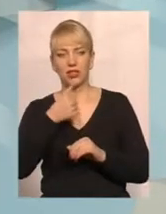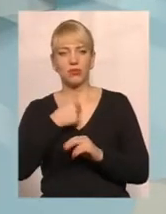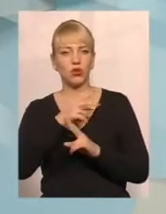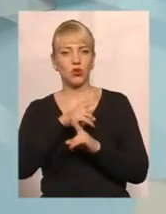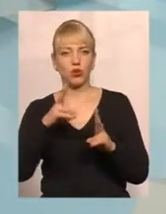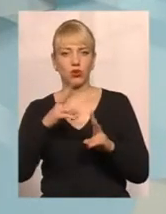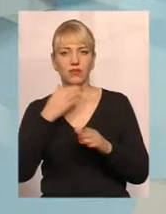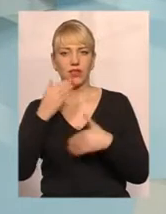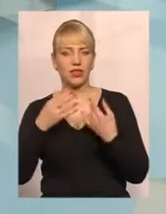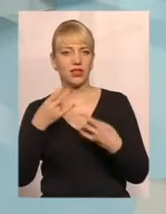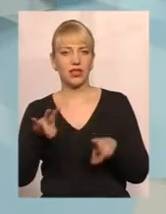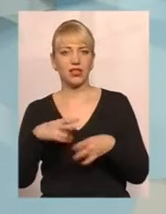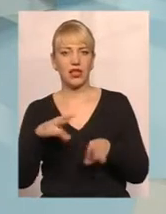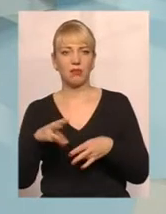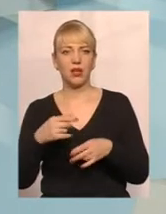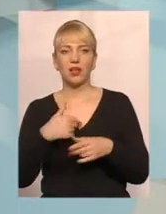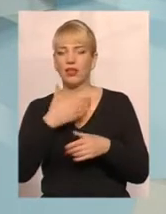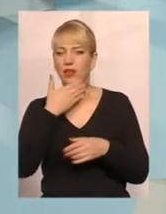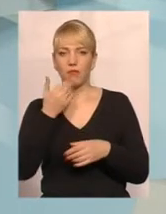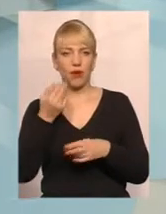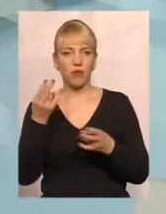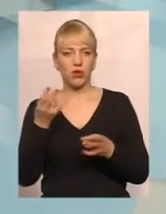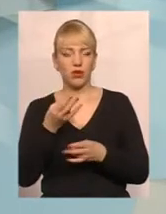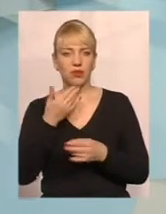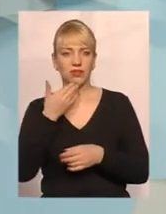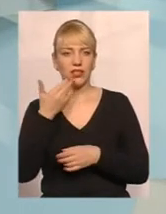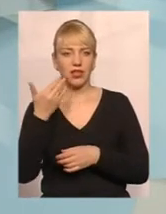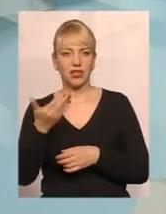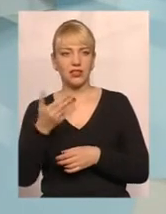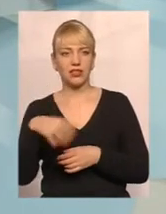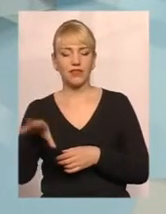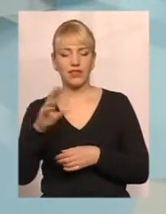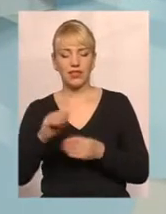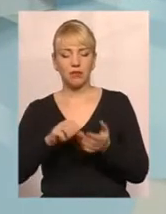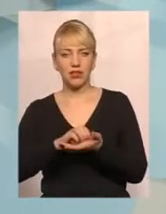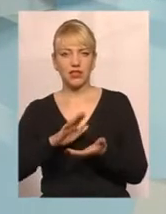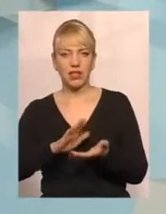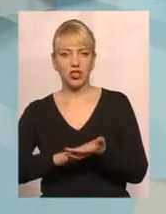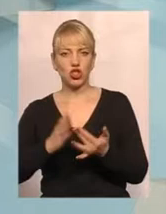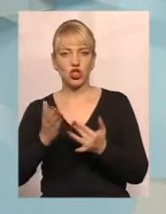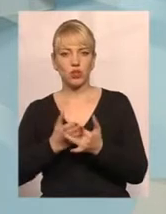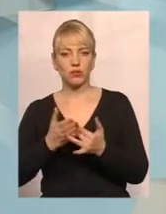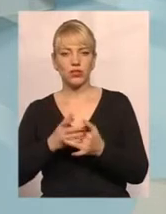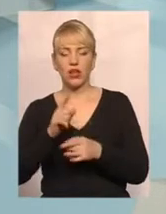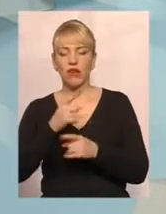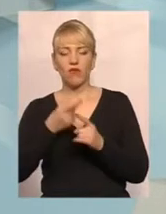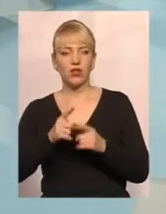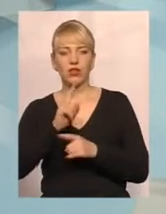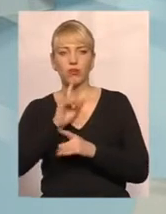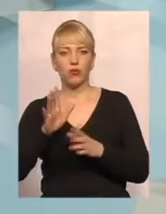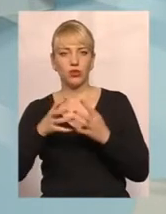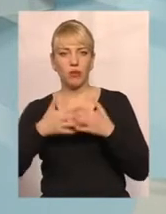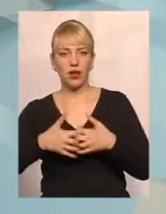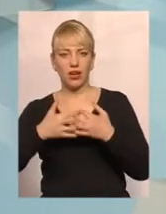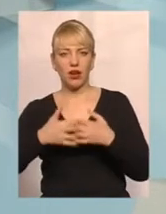звертатися не треба? Нема потреби звертатися, всі призначення субсидії, вони не будуть перераховуватися, вони